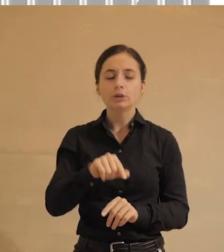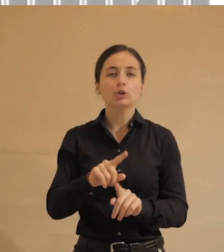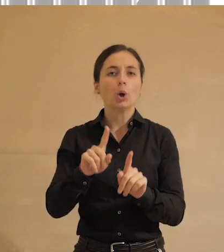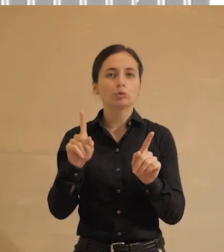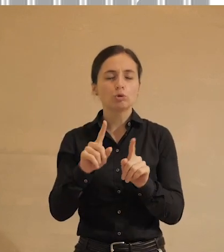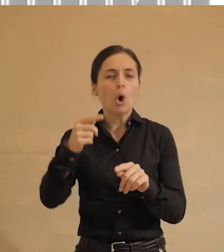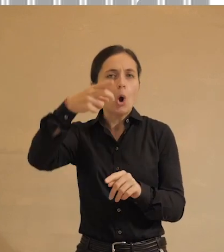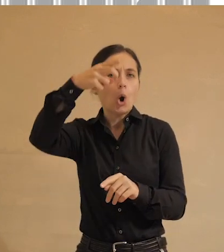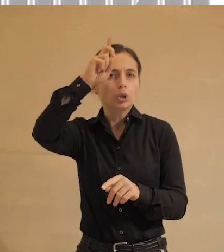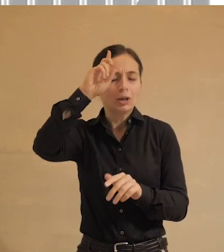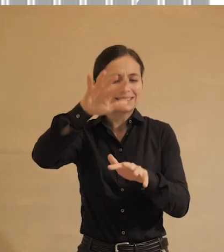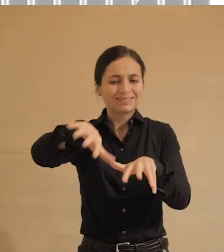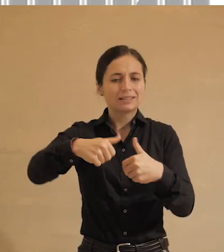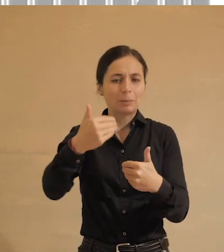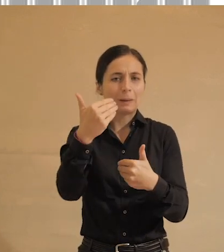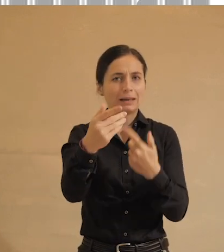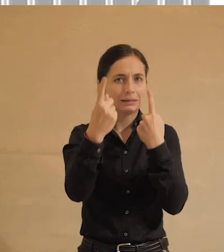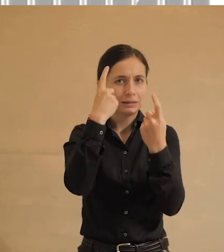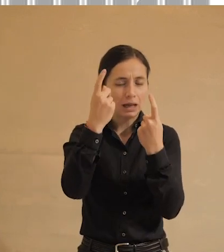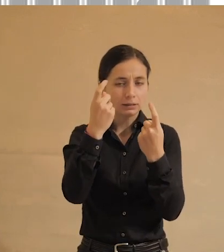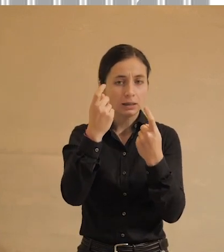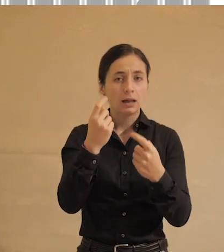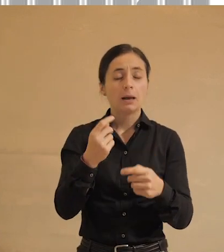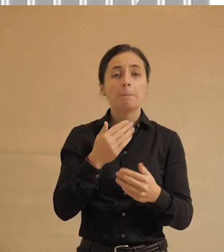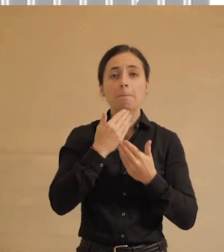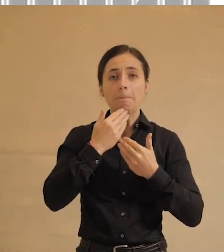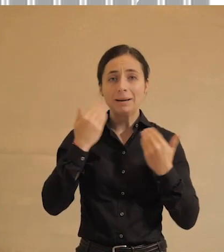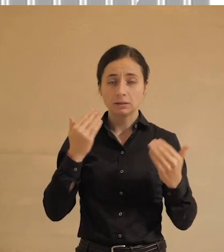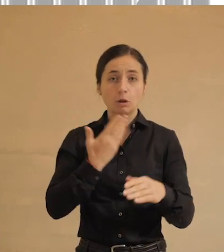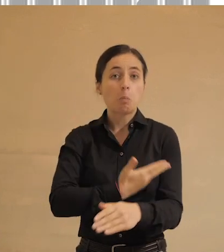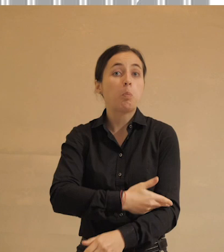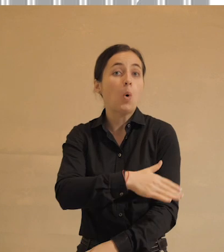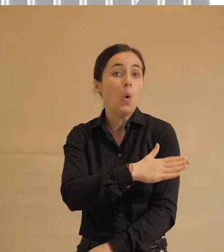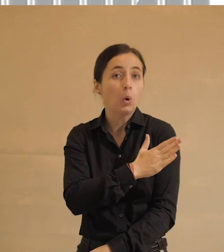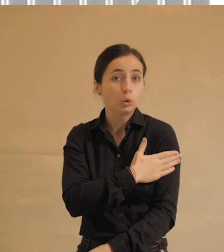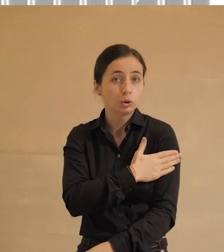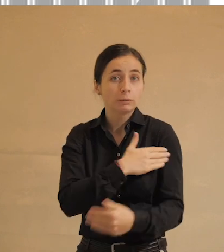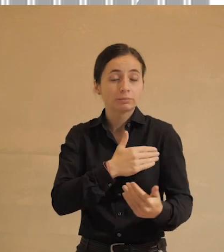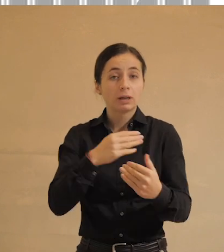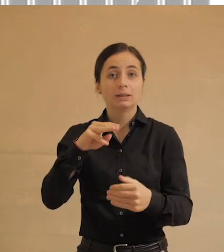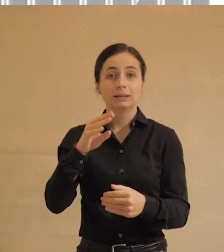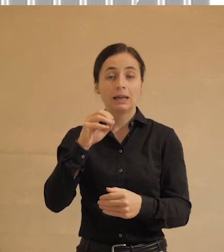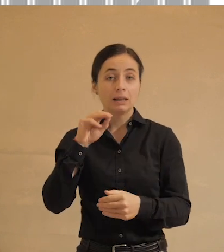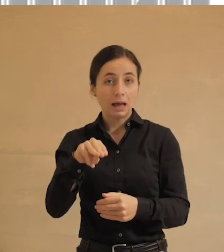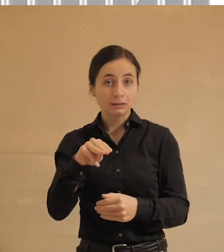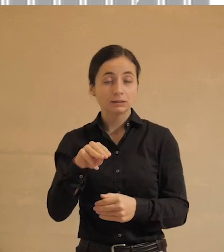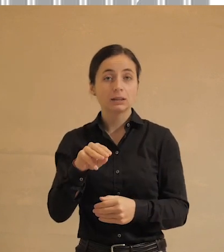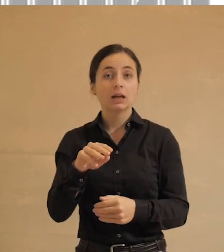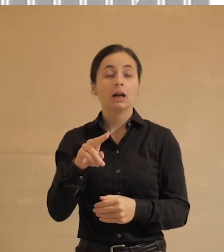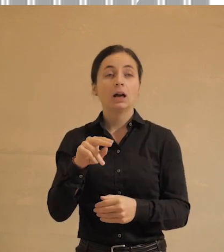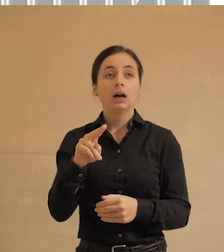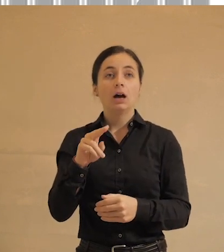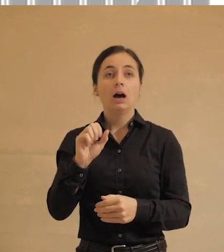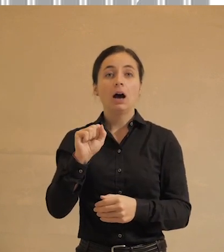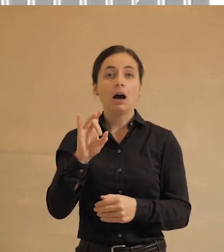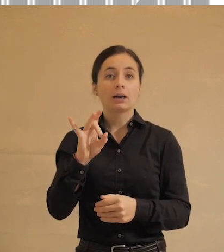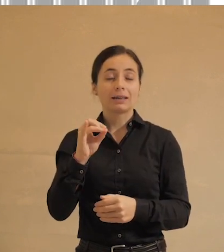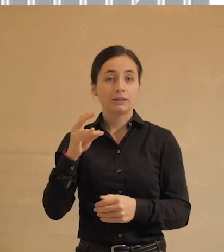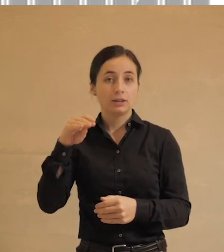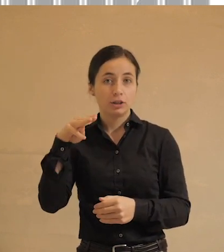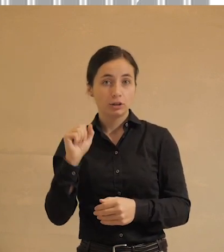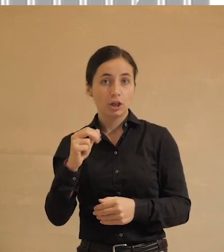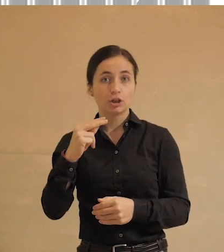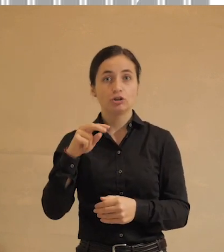что государство забирает их данные. На последнем месте Польша, до них Таиланд, Аргентина, Чили, Южная Африка, Перу,